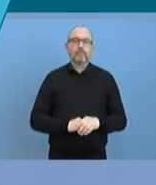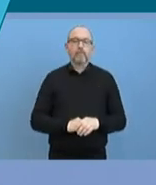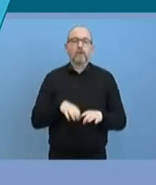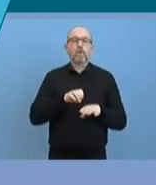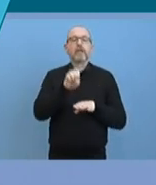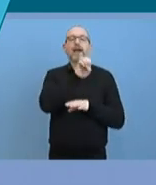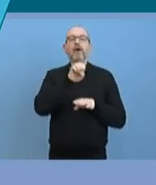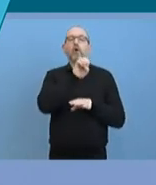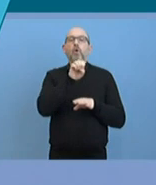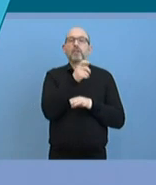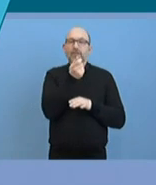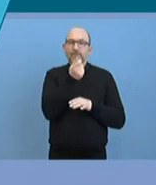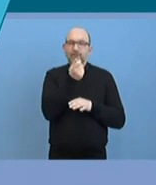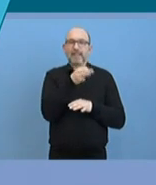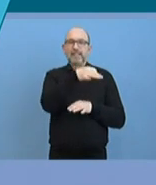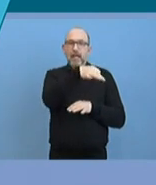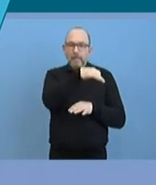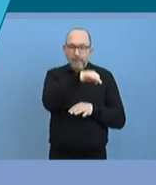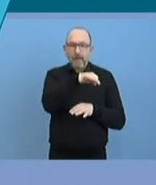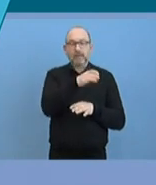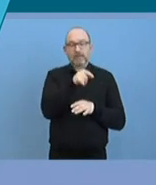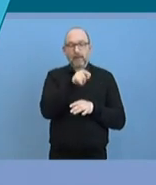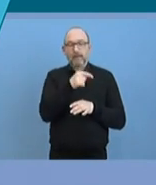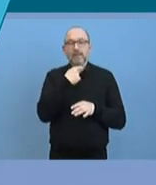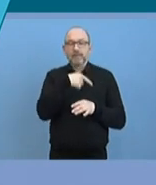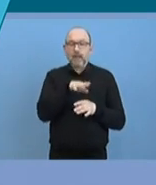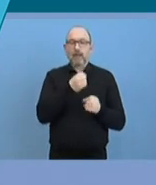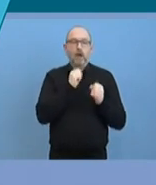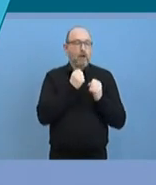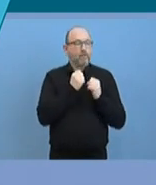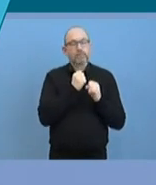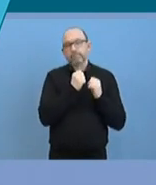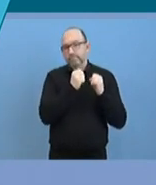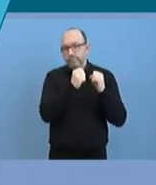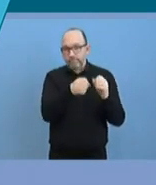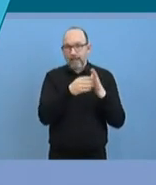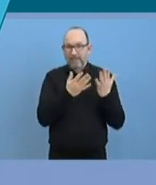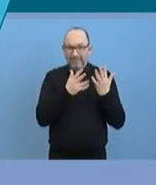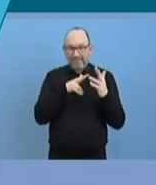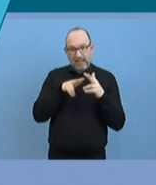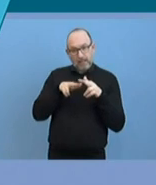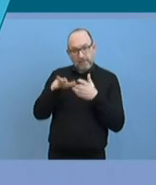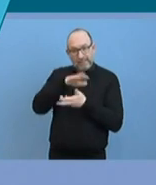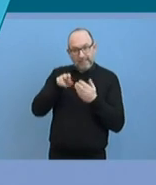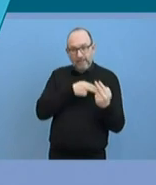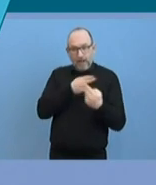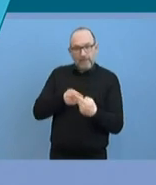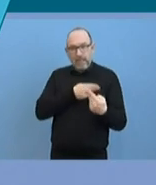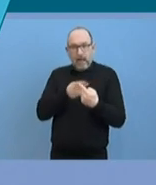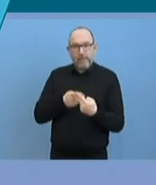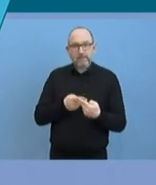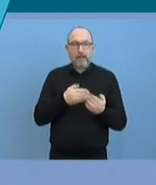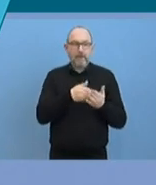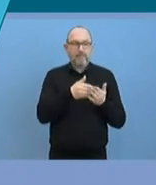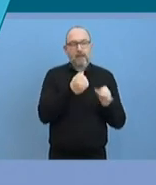Finanzministern, darüber wird Herr Kohlberg sicher gleich berichten, eben Arbeiten zu weiteren Maßnahmen, um auf die Krise reagieren zu können. Und da muss man sagen, wir sind ja